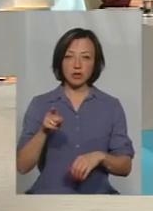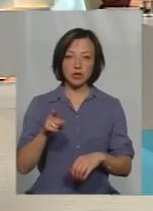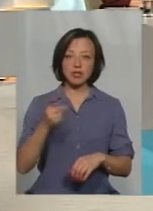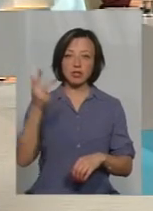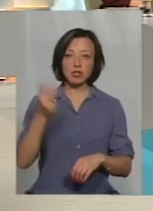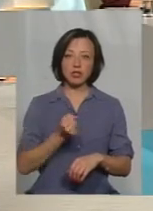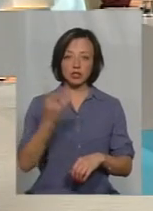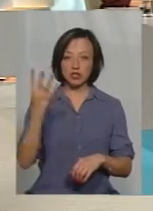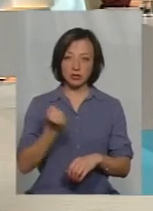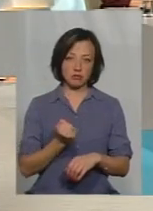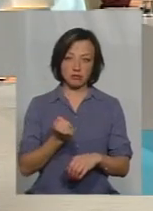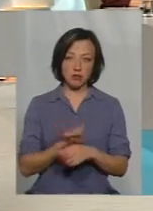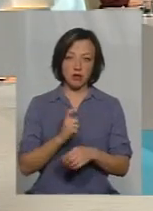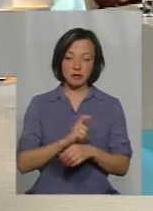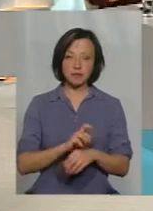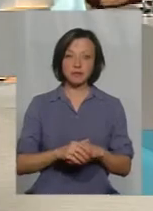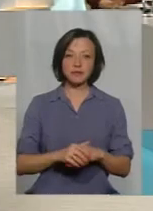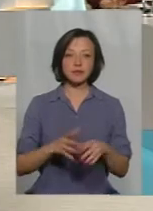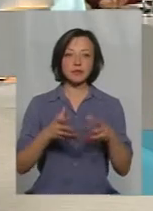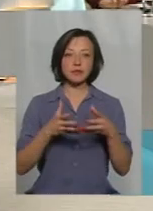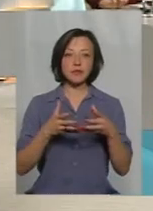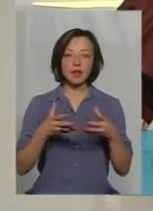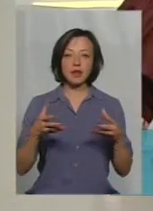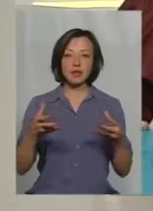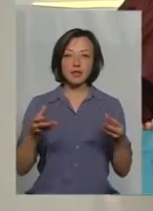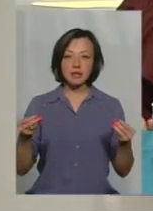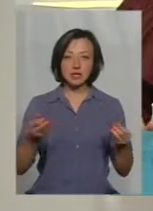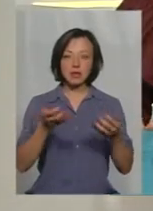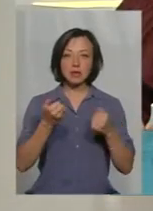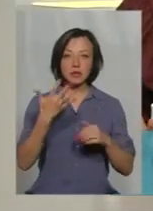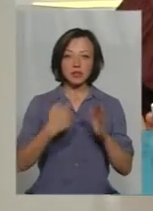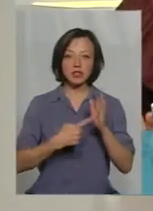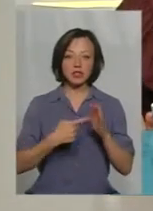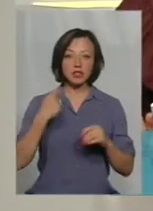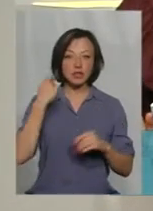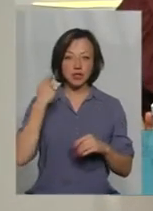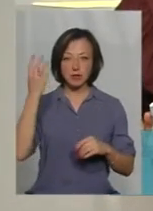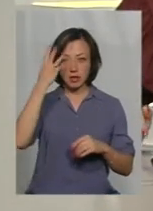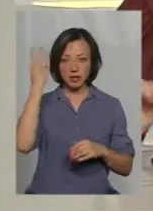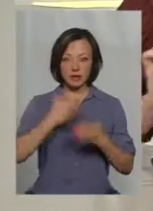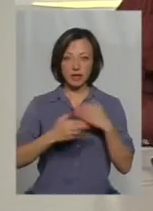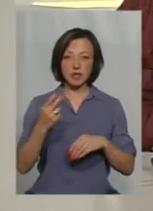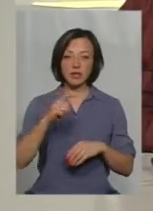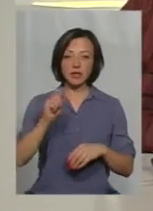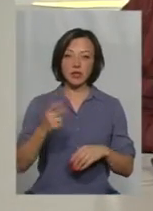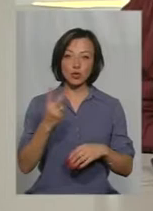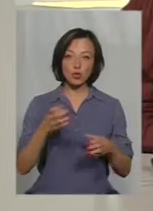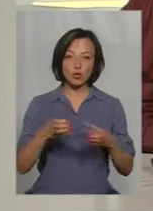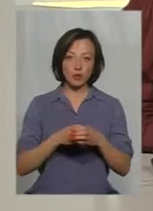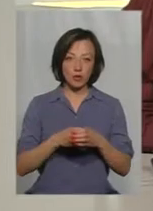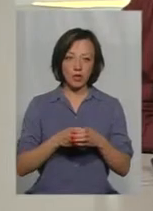тижнів максимум. От навесні свій автомобіль отримав 56-річний хмельничанин, інвалід війни другого групи Станіслав